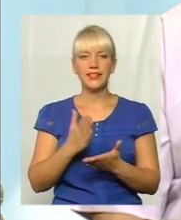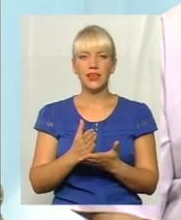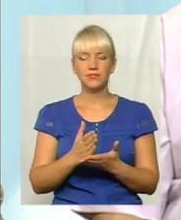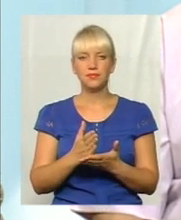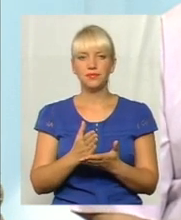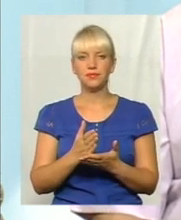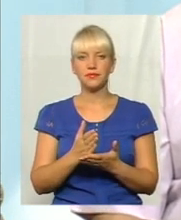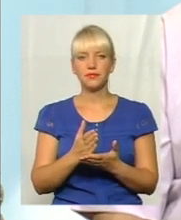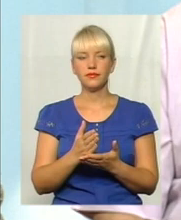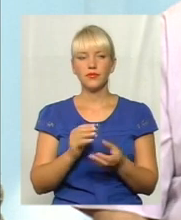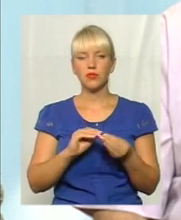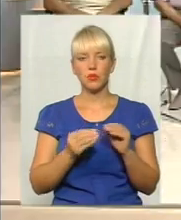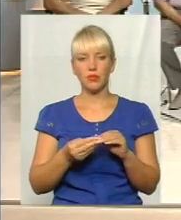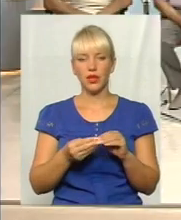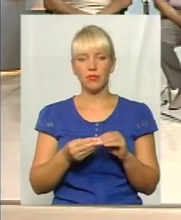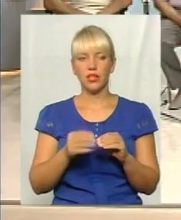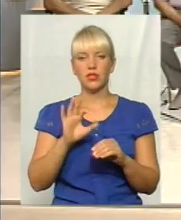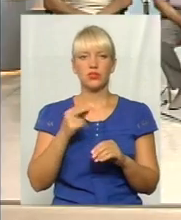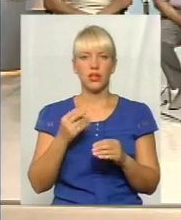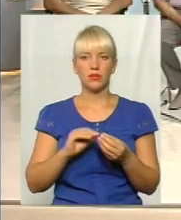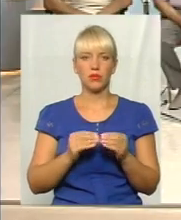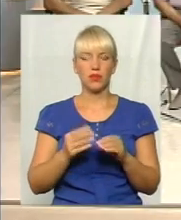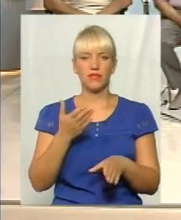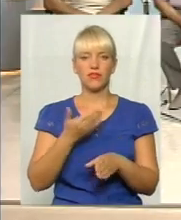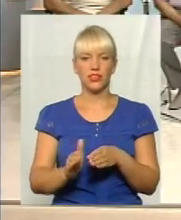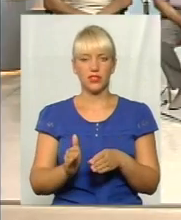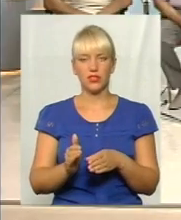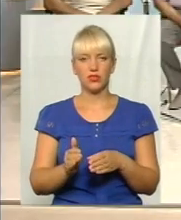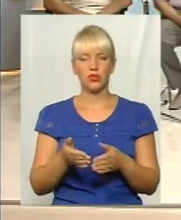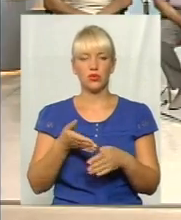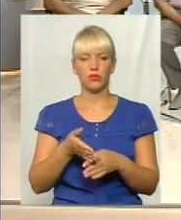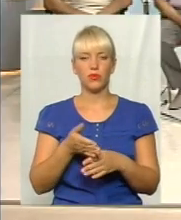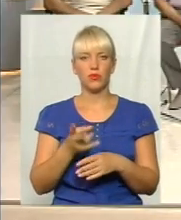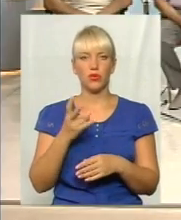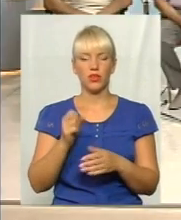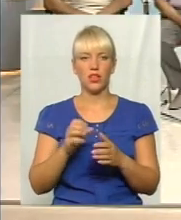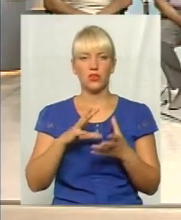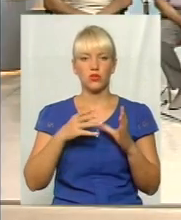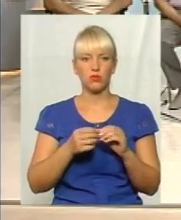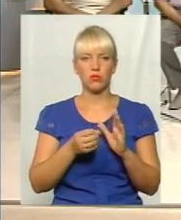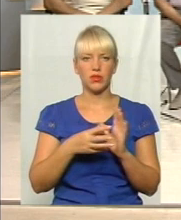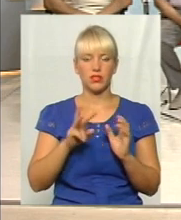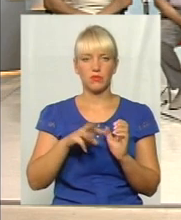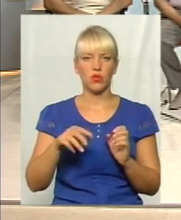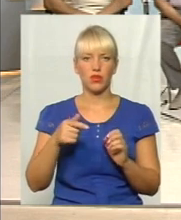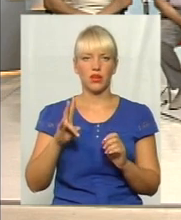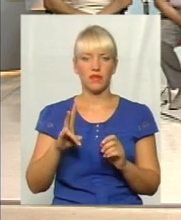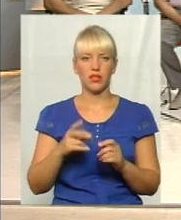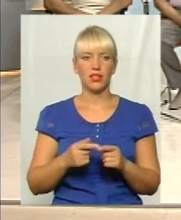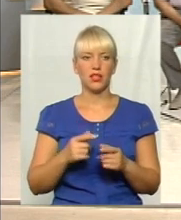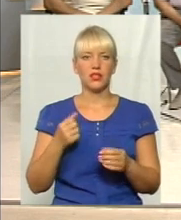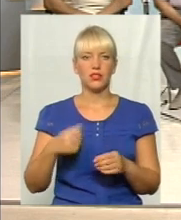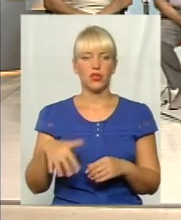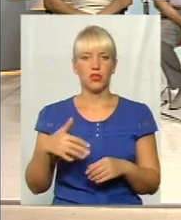проблеми, соціальні проблеми, виділено допомогу на суму 15 млн грн. Так, на 5